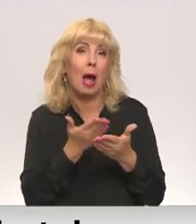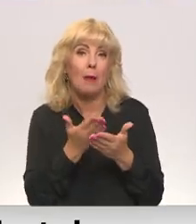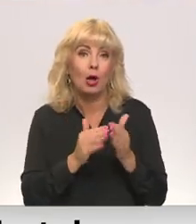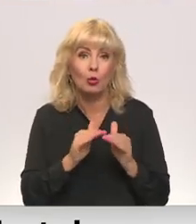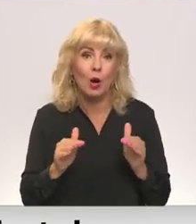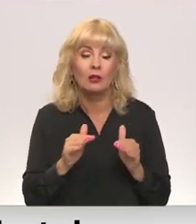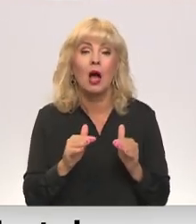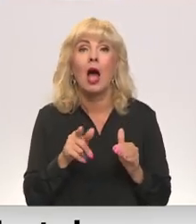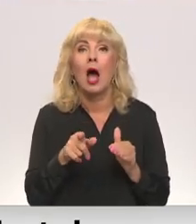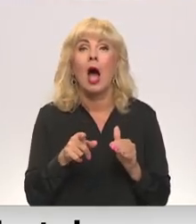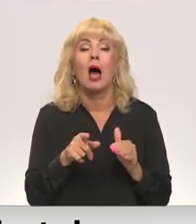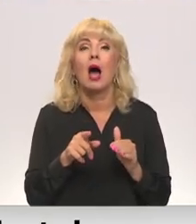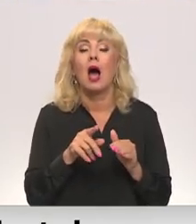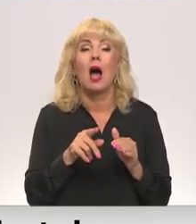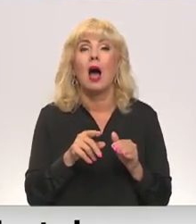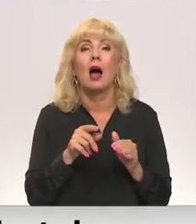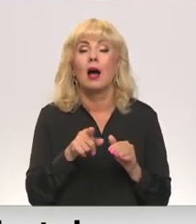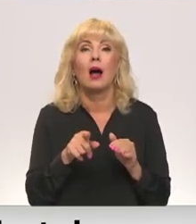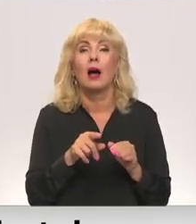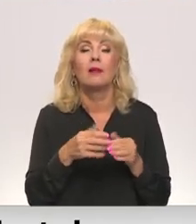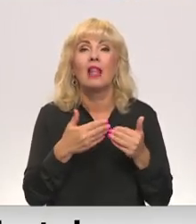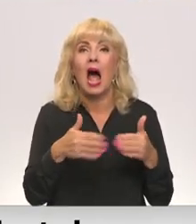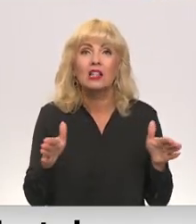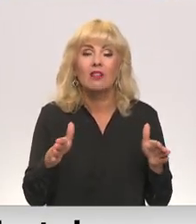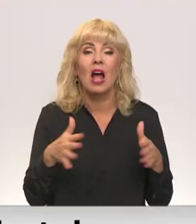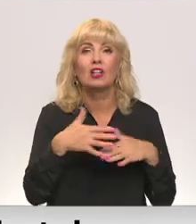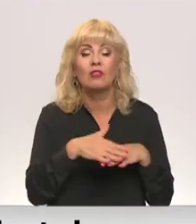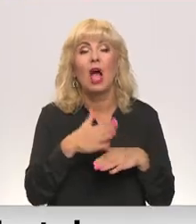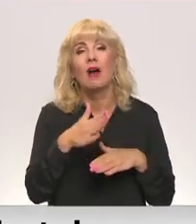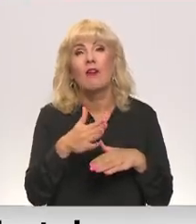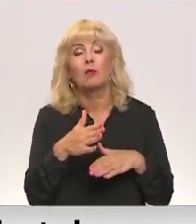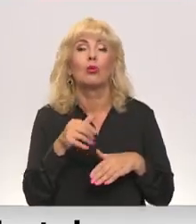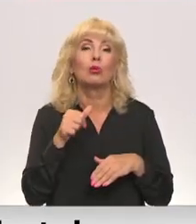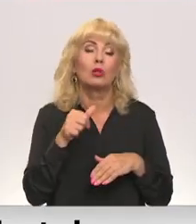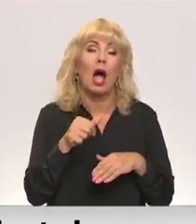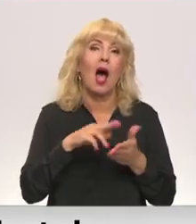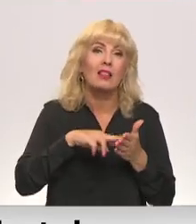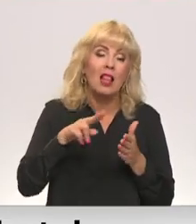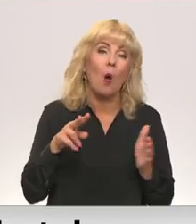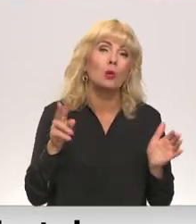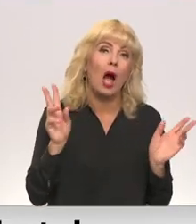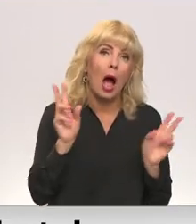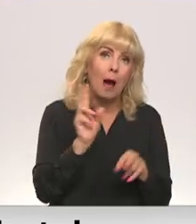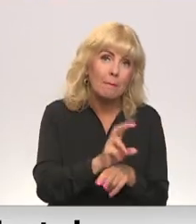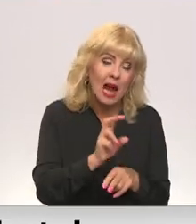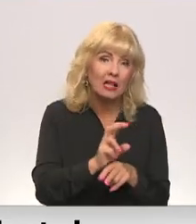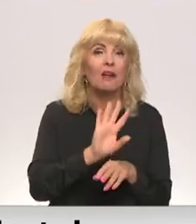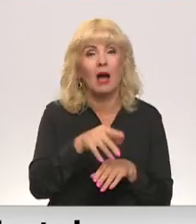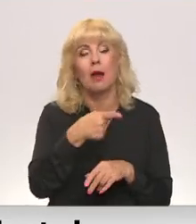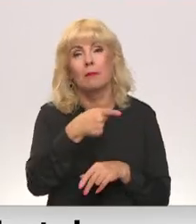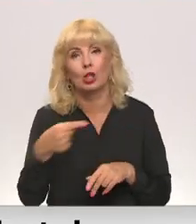nedarbināt šo infrastruktūru, nekā darbināt ar mīnusiem. Ņemot vērā, kad ir daudz